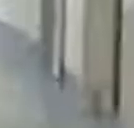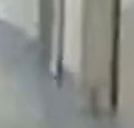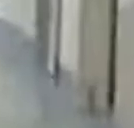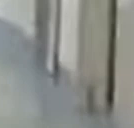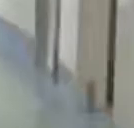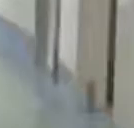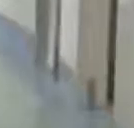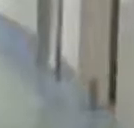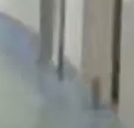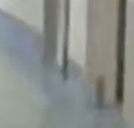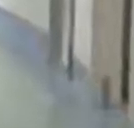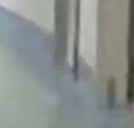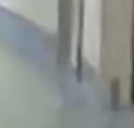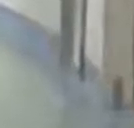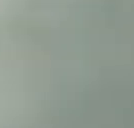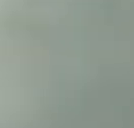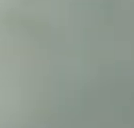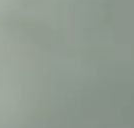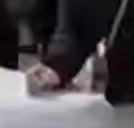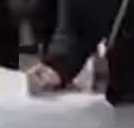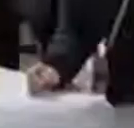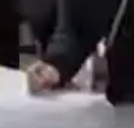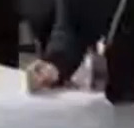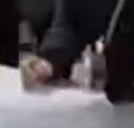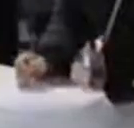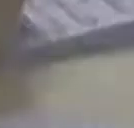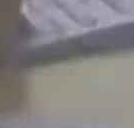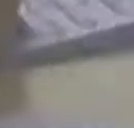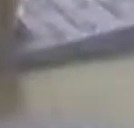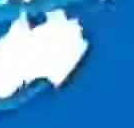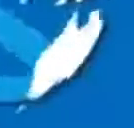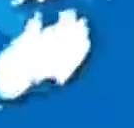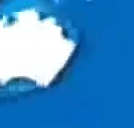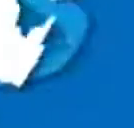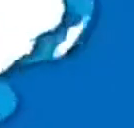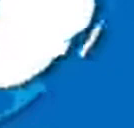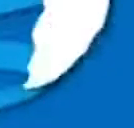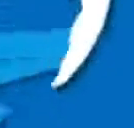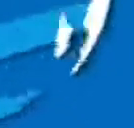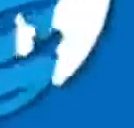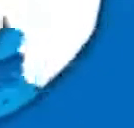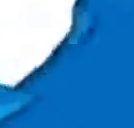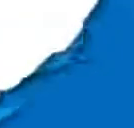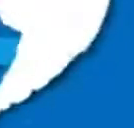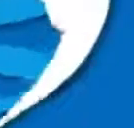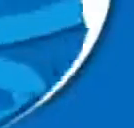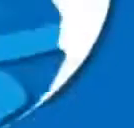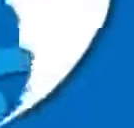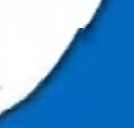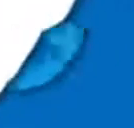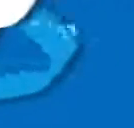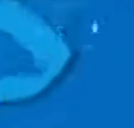vya tishia usalama duniani na shirika la afya la jadili kutangaza hali ya tahathari. Na katika michezo na burudani,